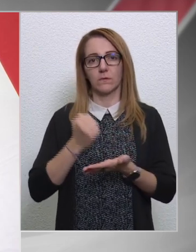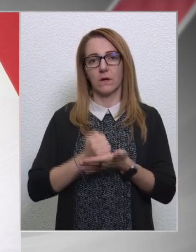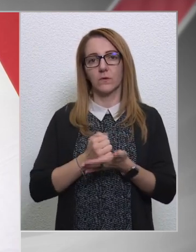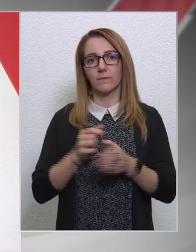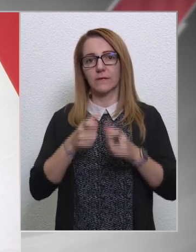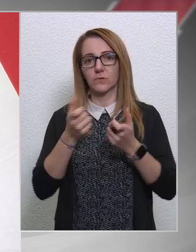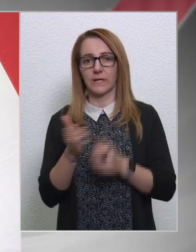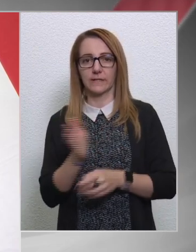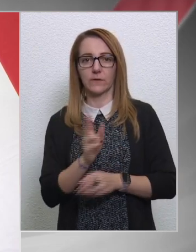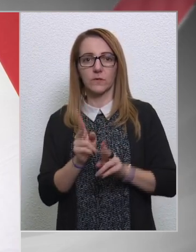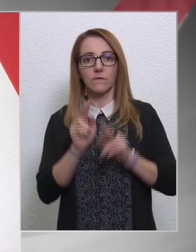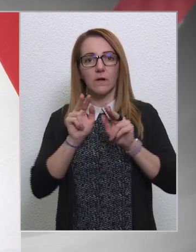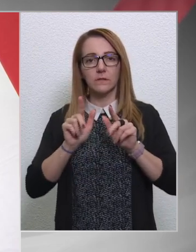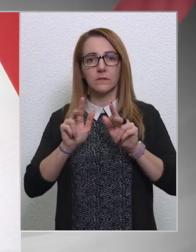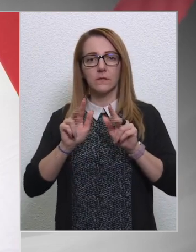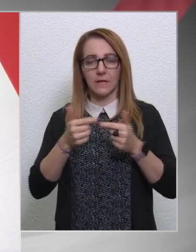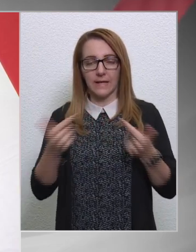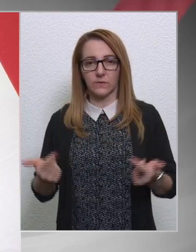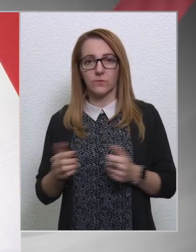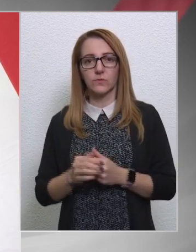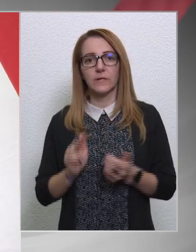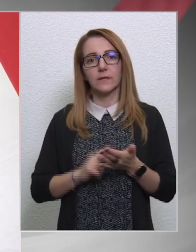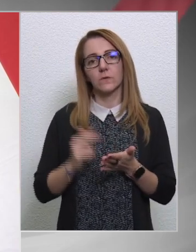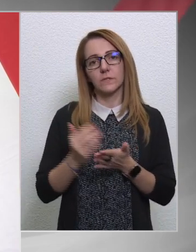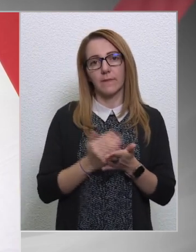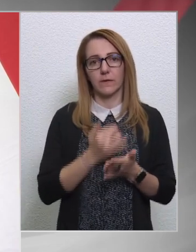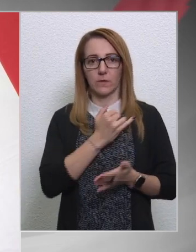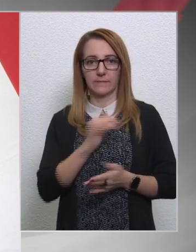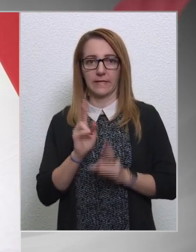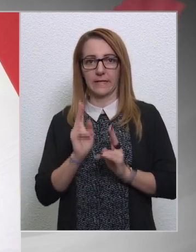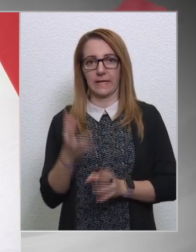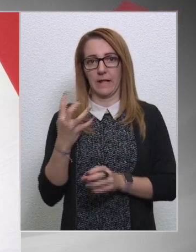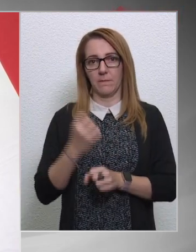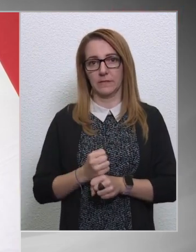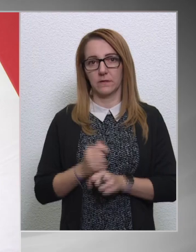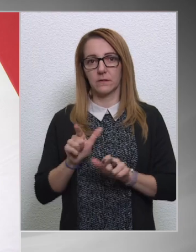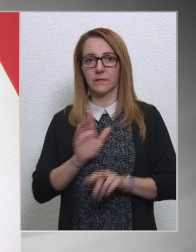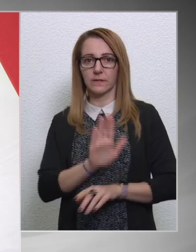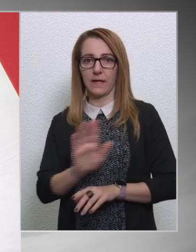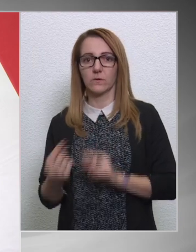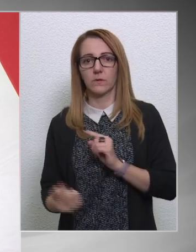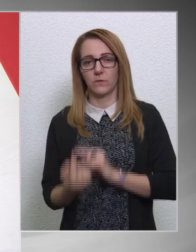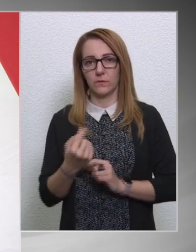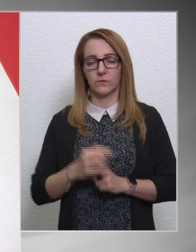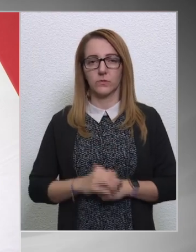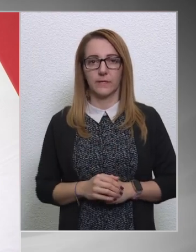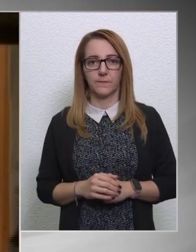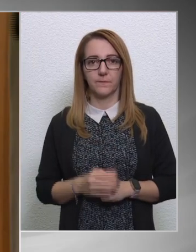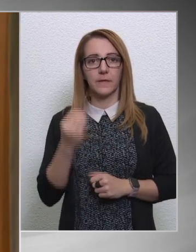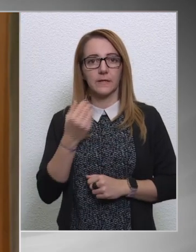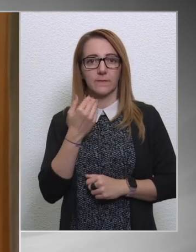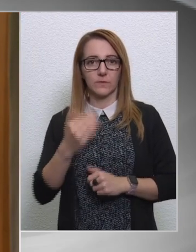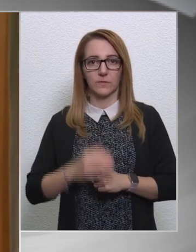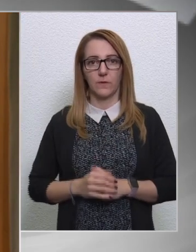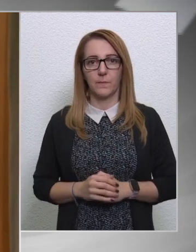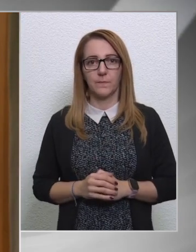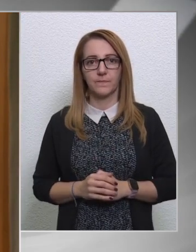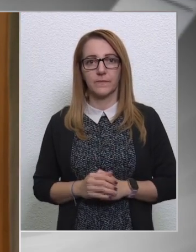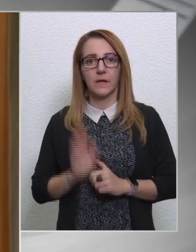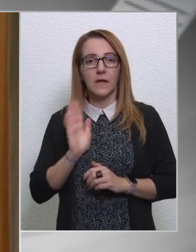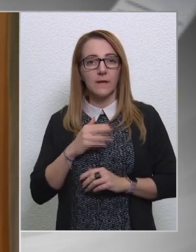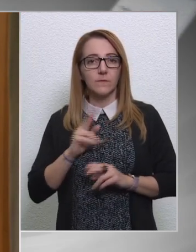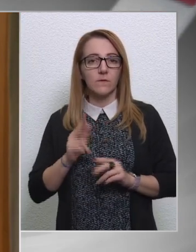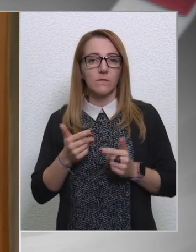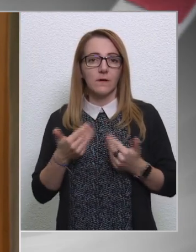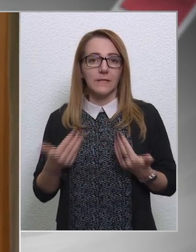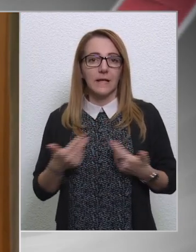lehetőség, és valóban van lehetőség, a jogszabályokat pedig mindenkinek be kell tartani, itt a ároknak különösen. Értem, köszönöm. Nem tudom, volna